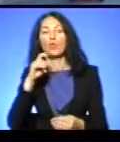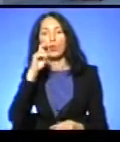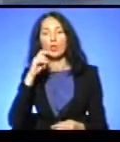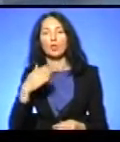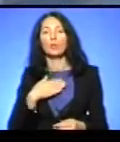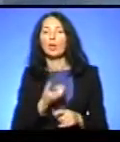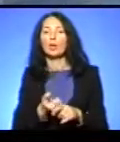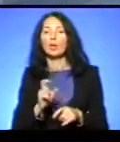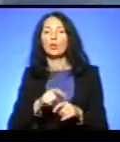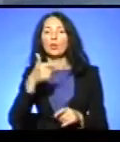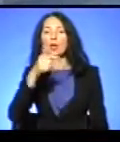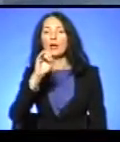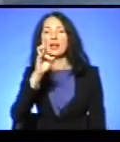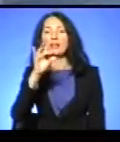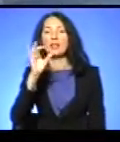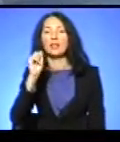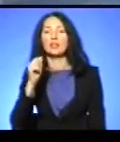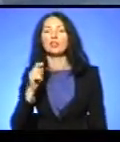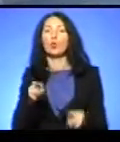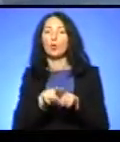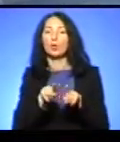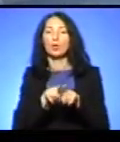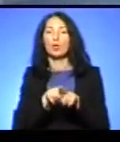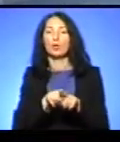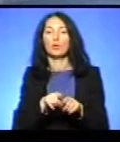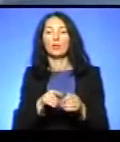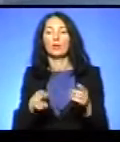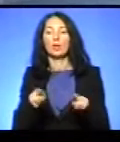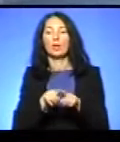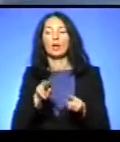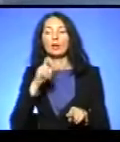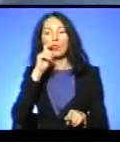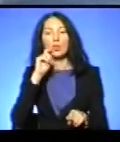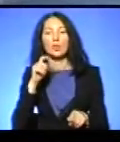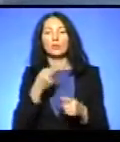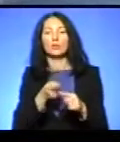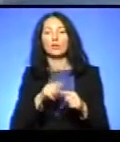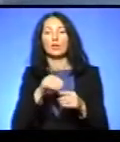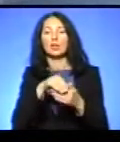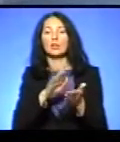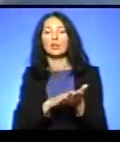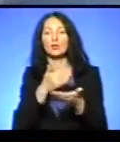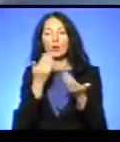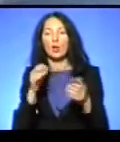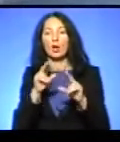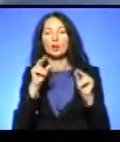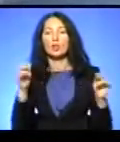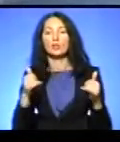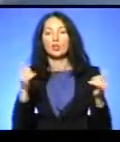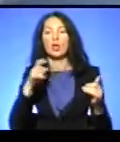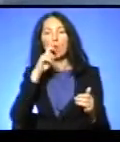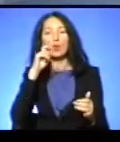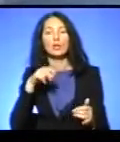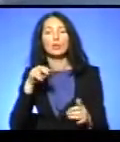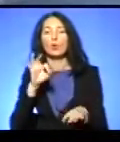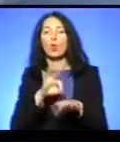генетично споріднені. І так, як українців, на жаль, немає в цих реєстрах, тобто шанс для українського пацієнта знайти